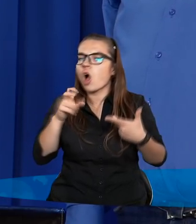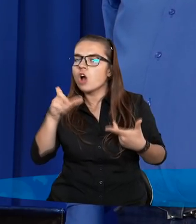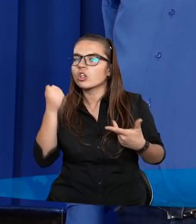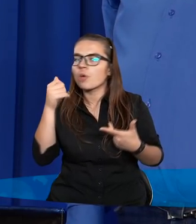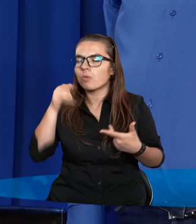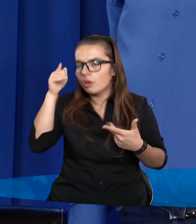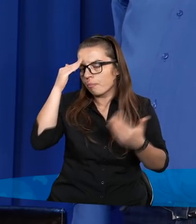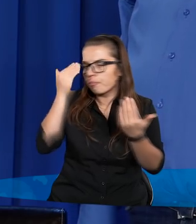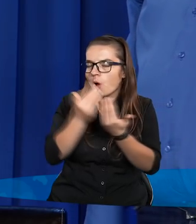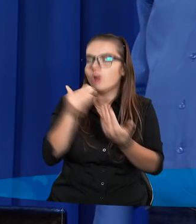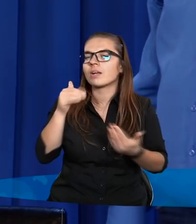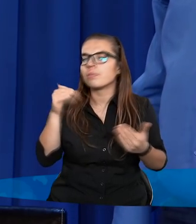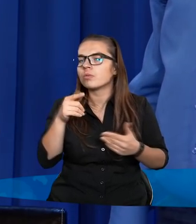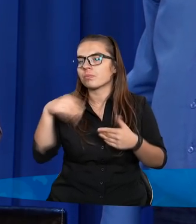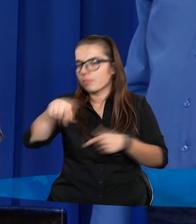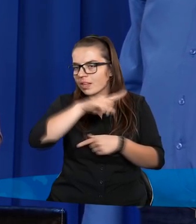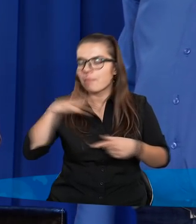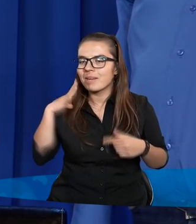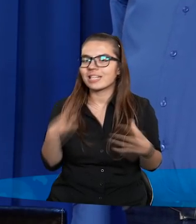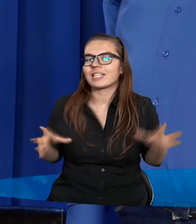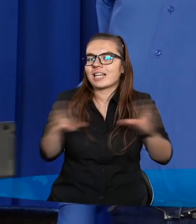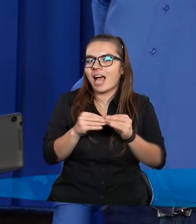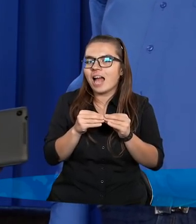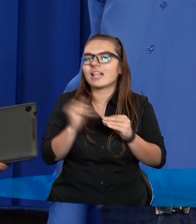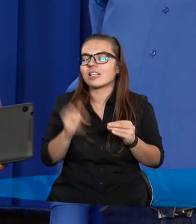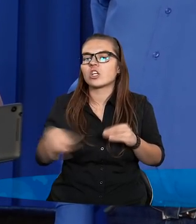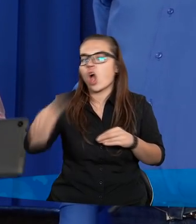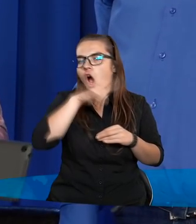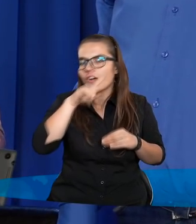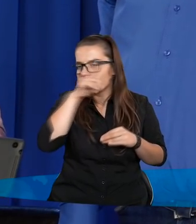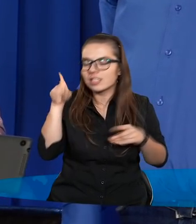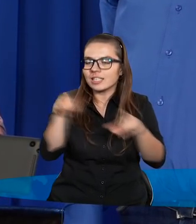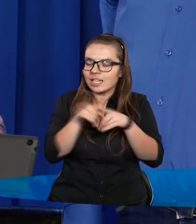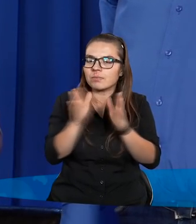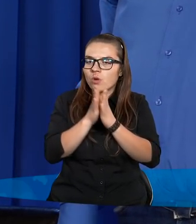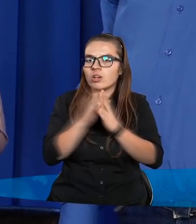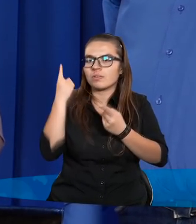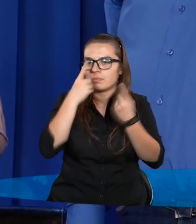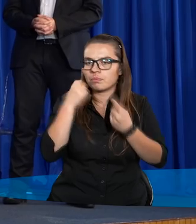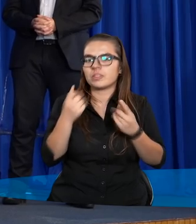trochę możemy Go znać, za to, że Wy byliście z nami i o Was również.